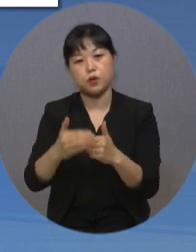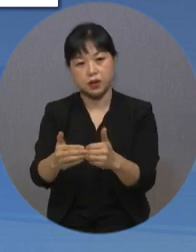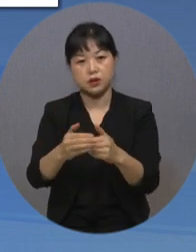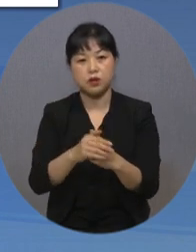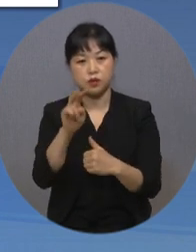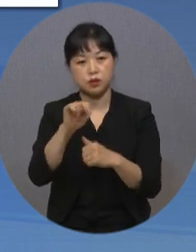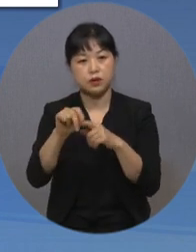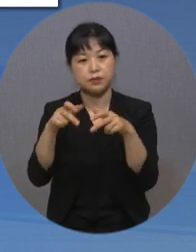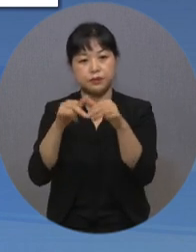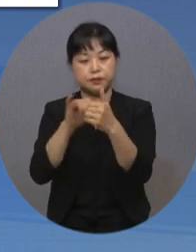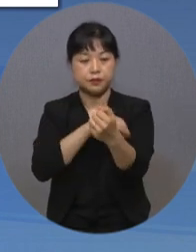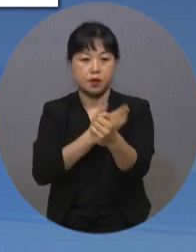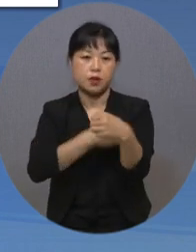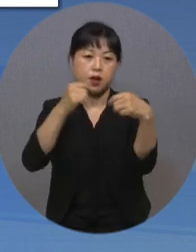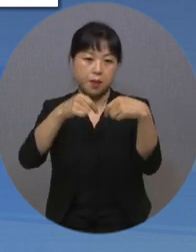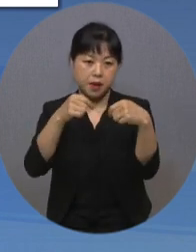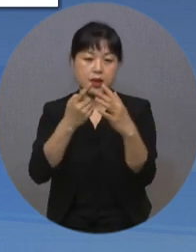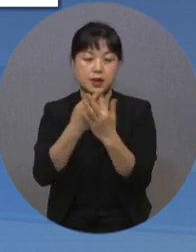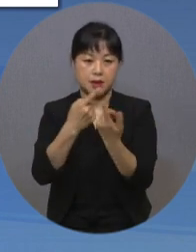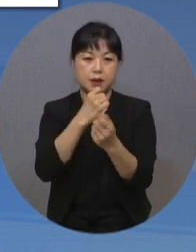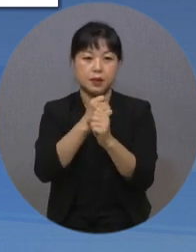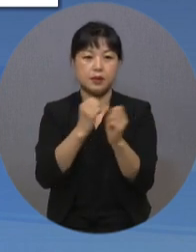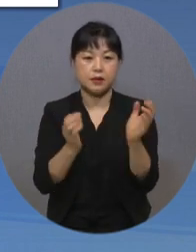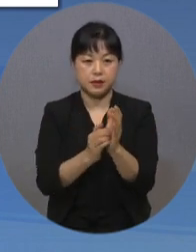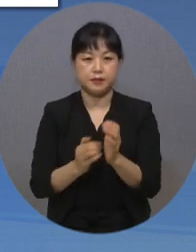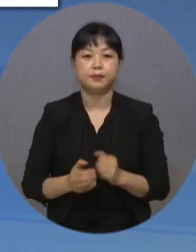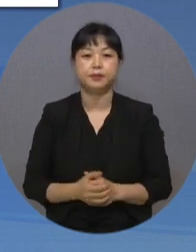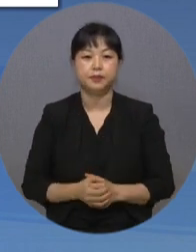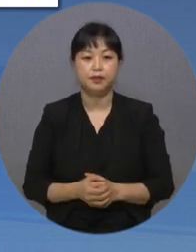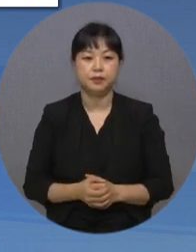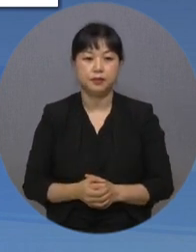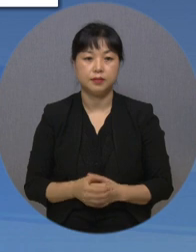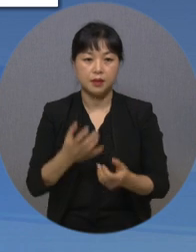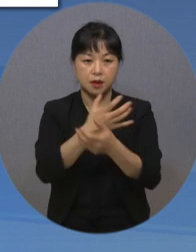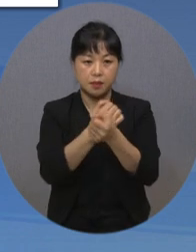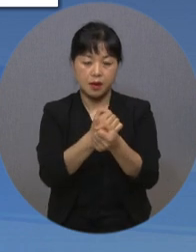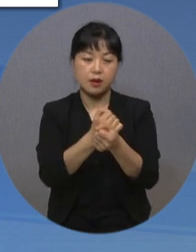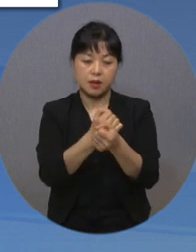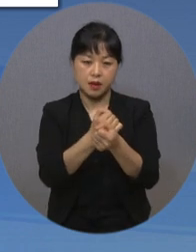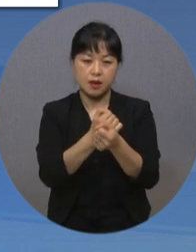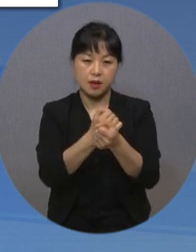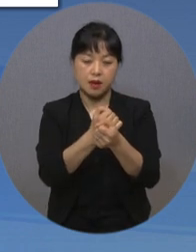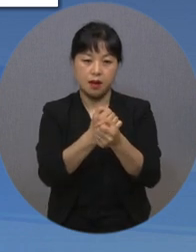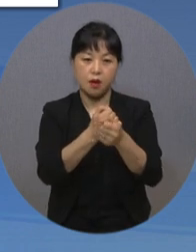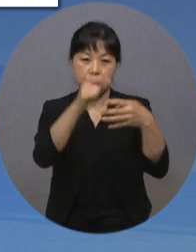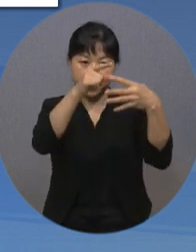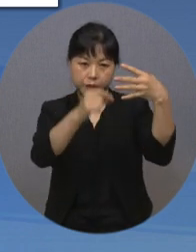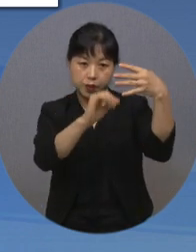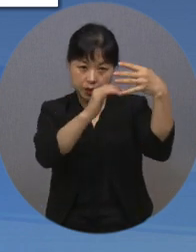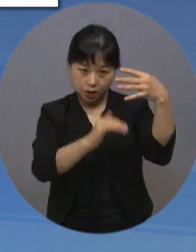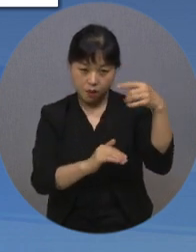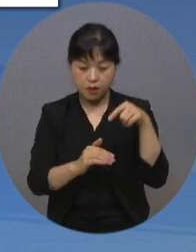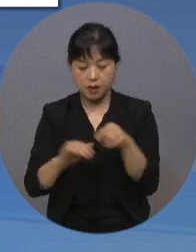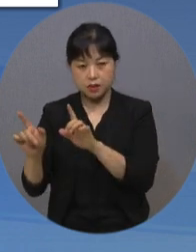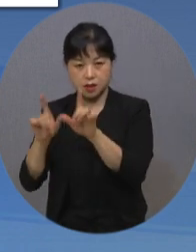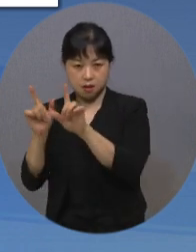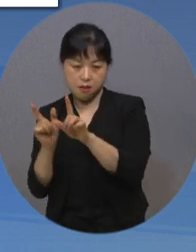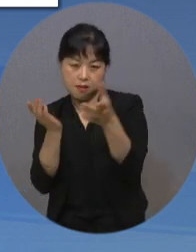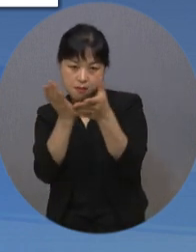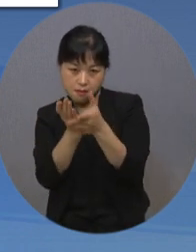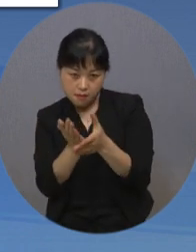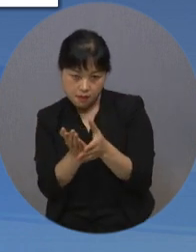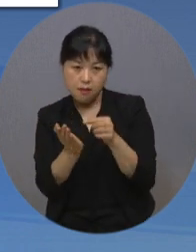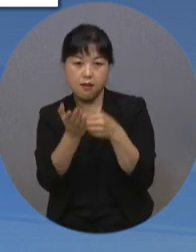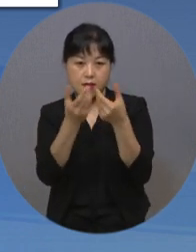장애인권리협약의 이해를 제작했습니다. 협약의 각 조항을 실생활에서 겪을 만한 사례를 들어 설명하며